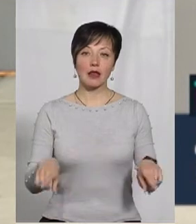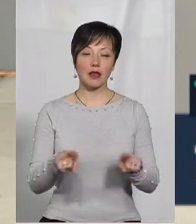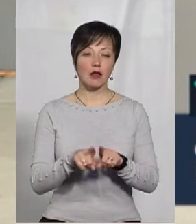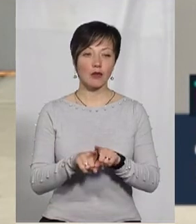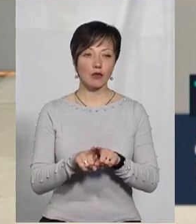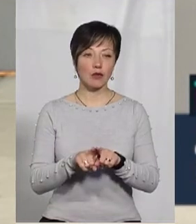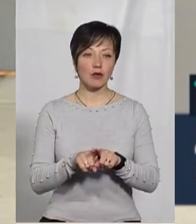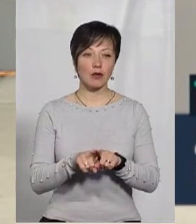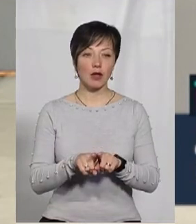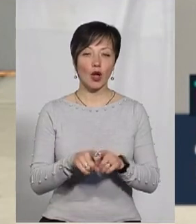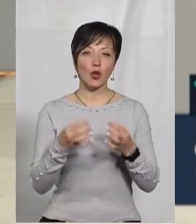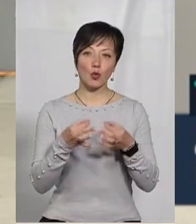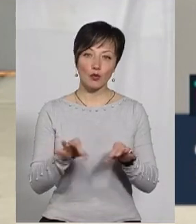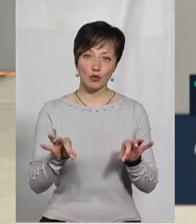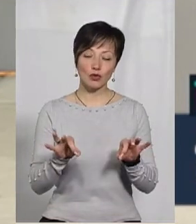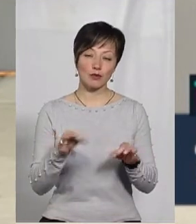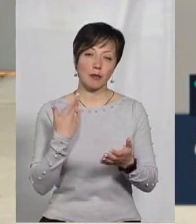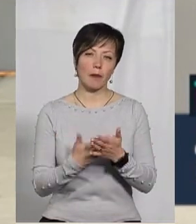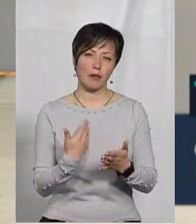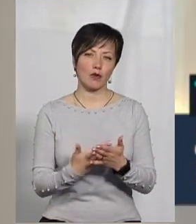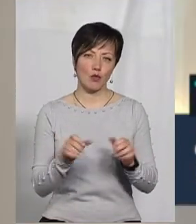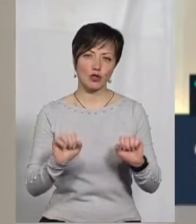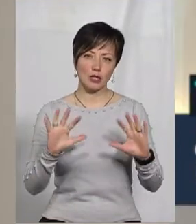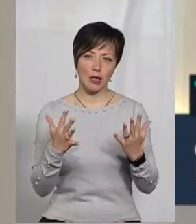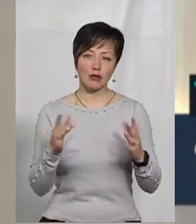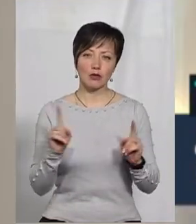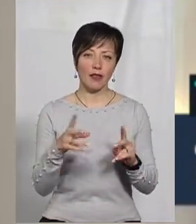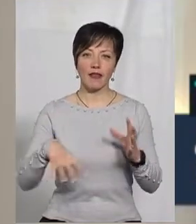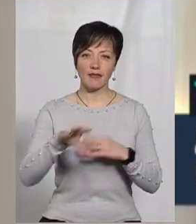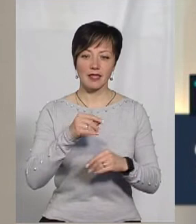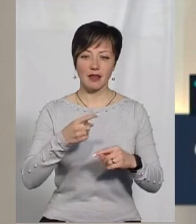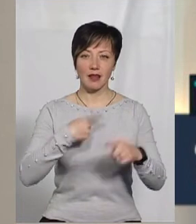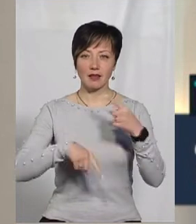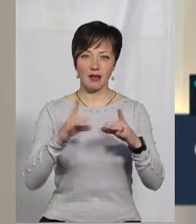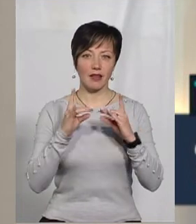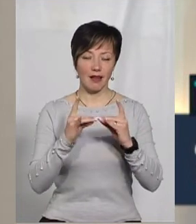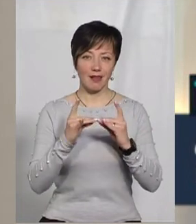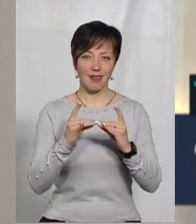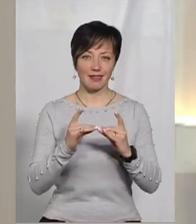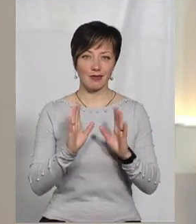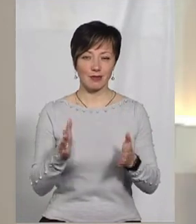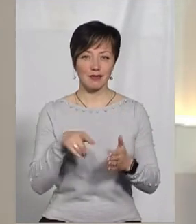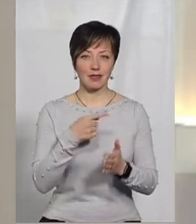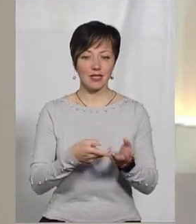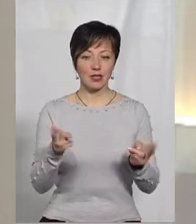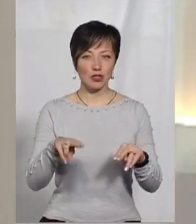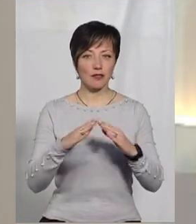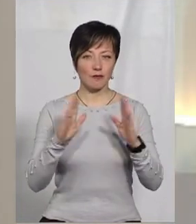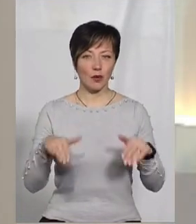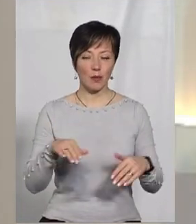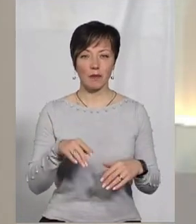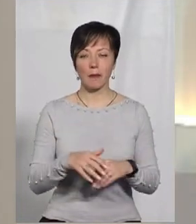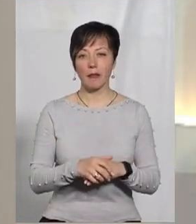таке допущення, що може так статися, що не всі поїдуть назад в інтернат, а залишаться дома?